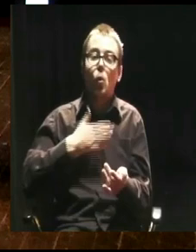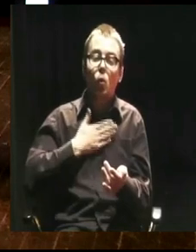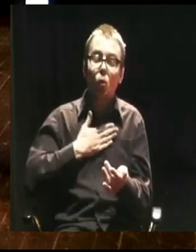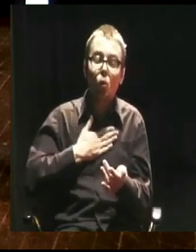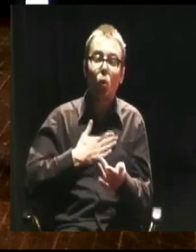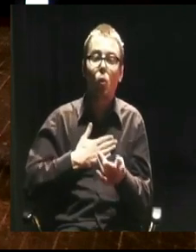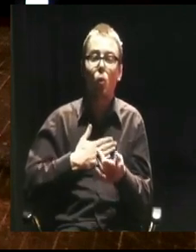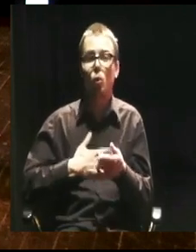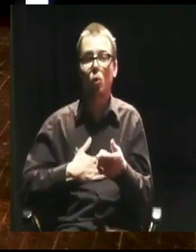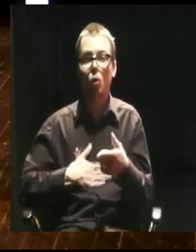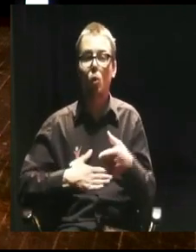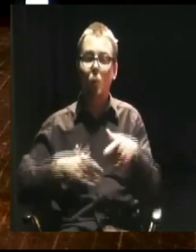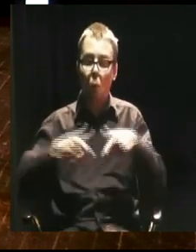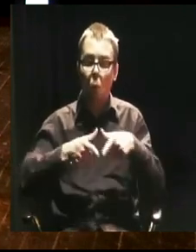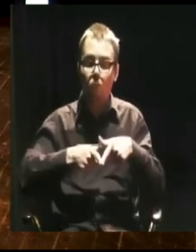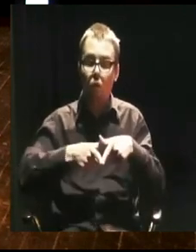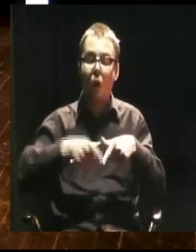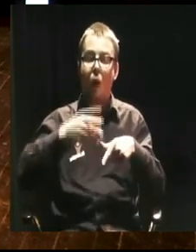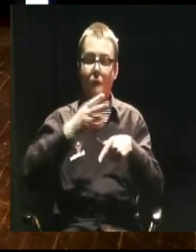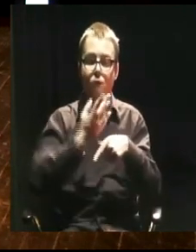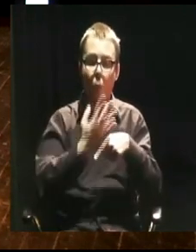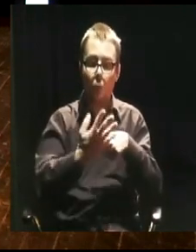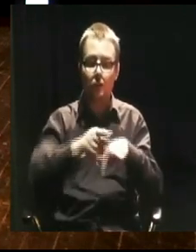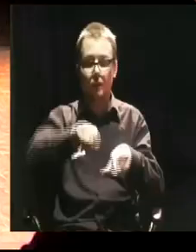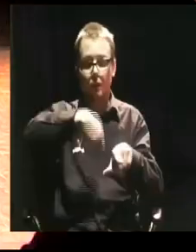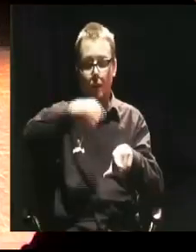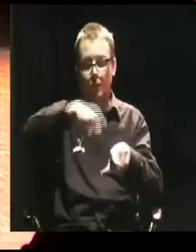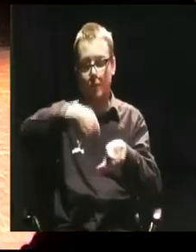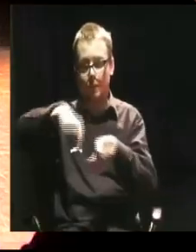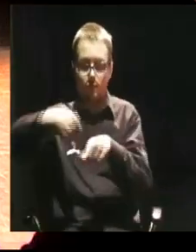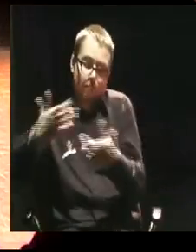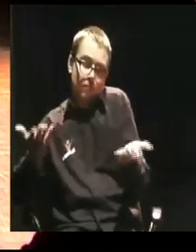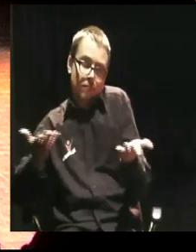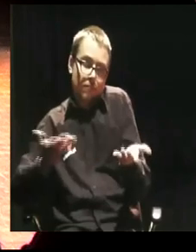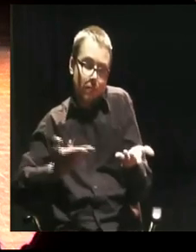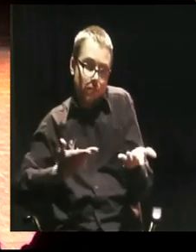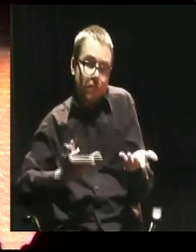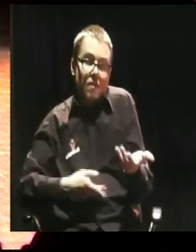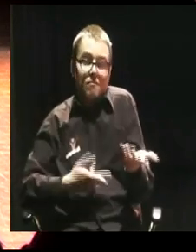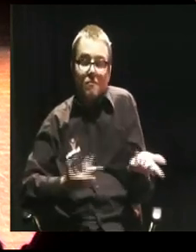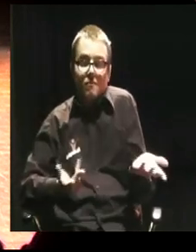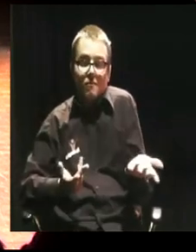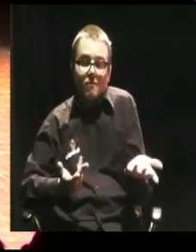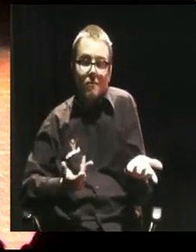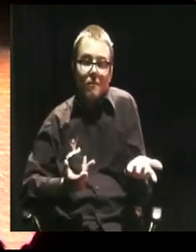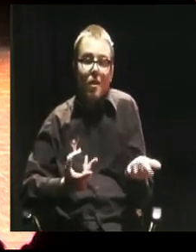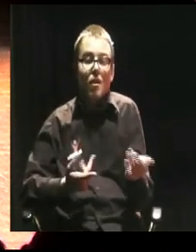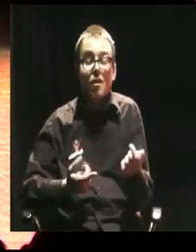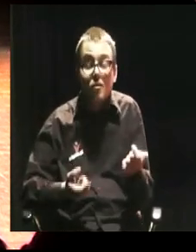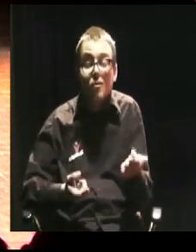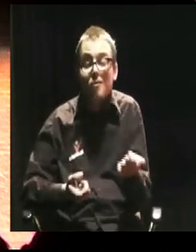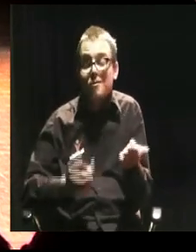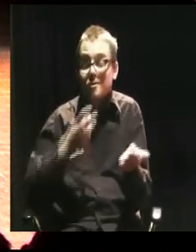wszystko owijać w bawełna albo nie mówić o tym w ogóle? Po pierwsze to ludzi interesuje, a po drugie to jest ważne, bo daje nam światło, jakim ten gość w ogóle